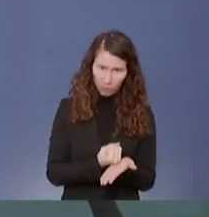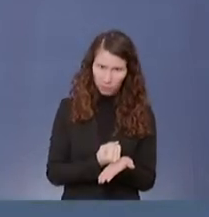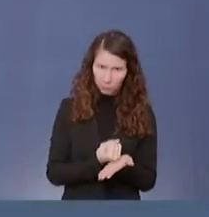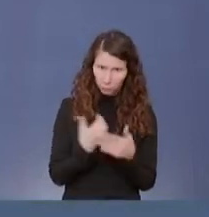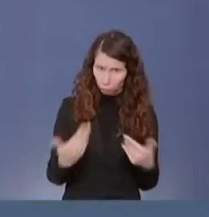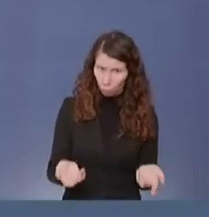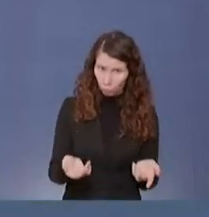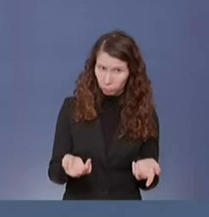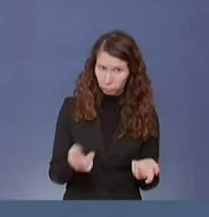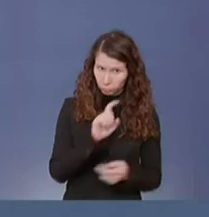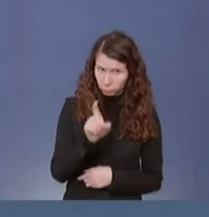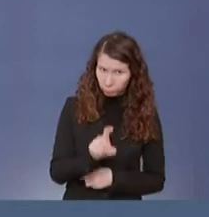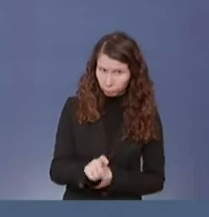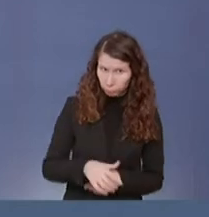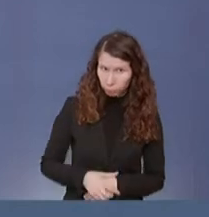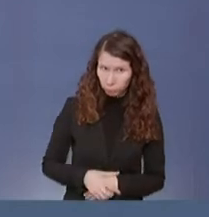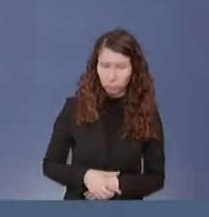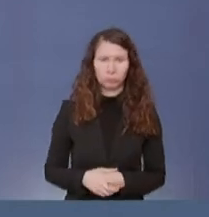Fragezeichen.